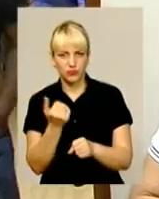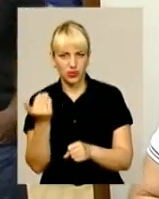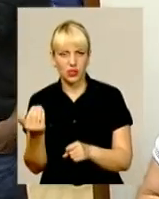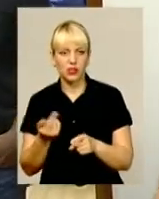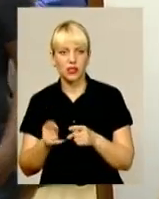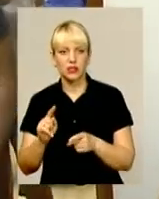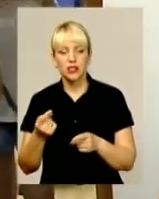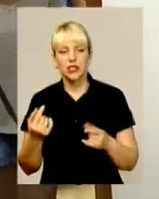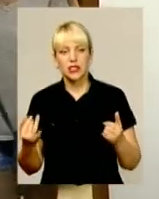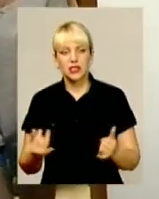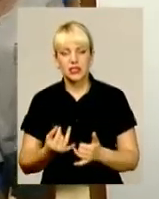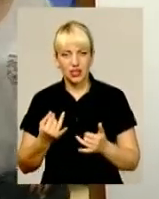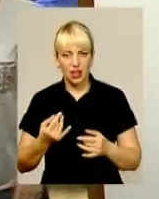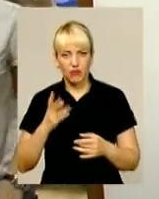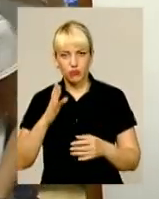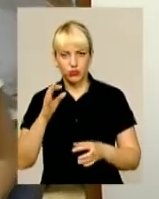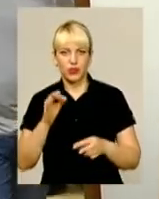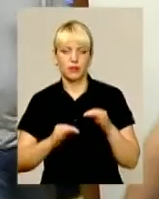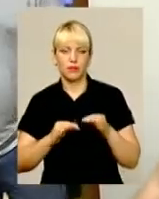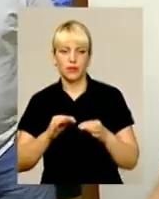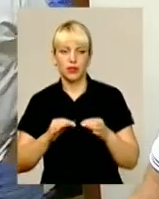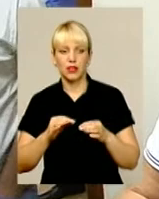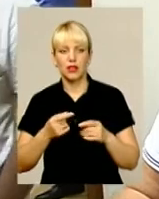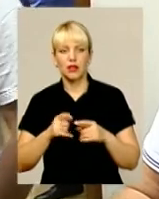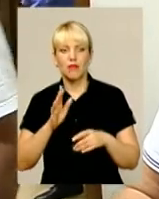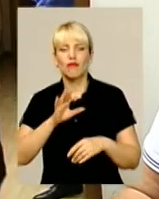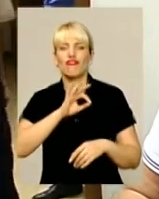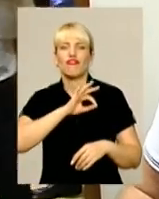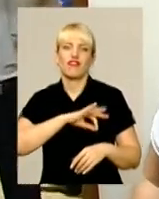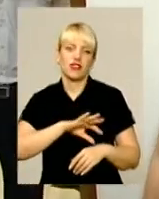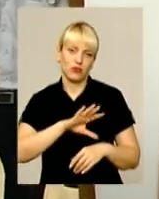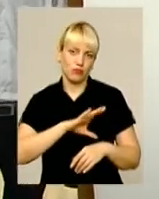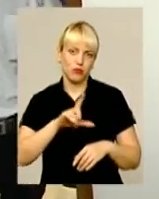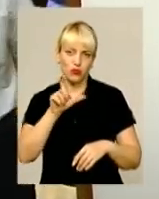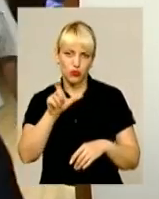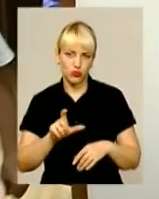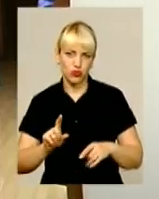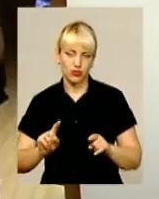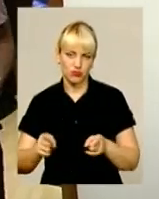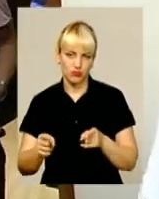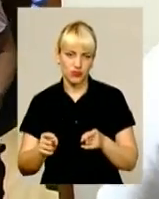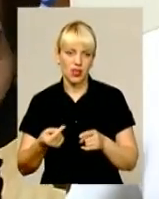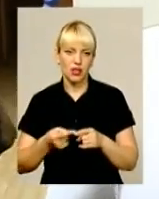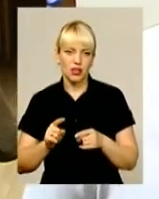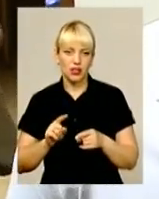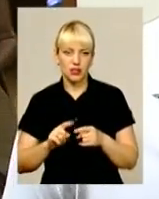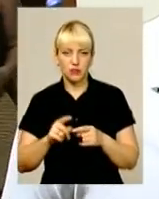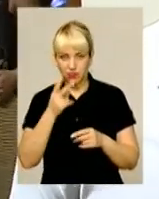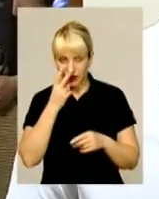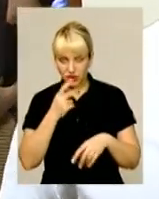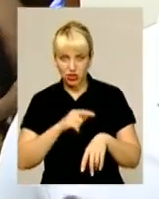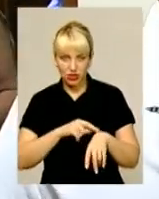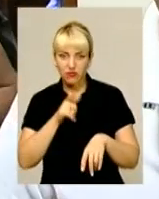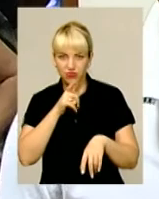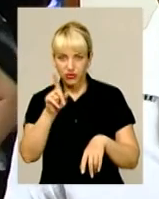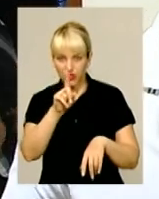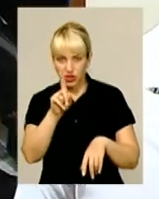цікаво. І так, як було вигідно по стороні обвинувачення, при чому, просто що замітити, закінчилося в час 35. Тобто,